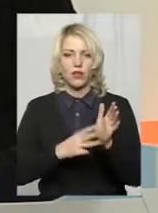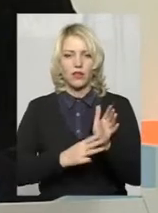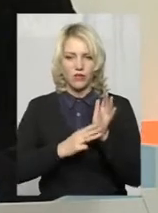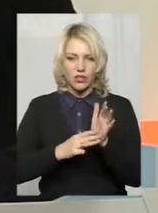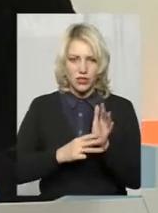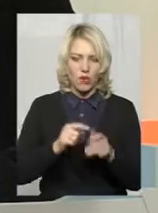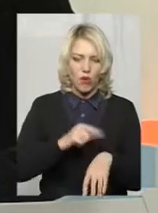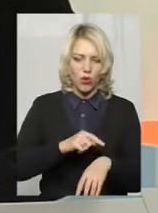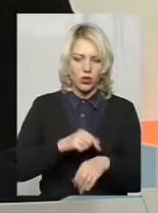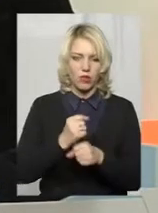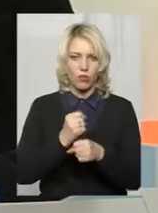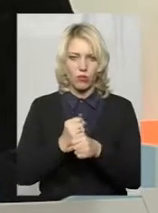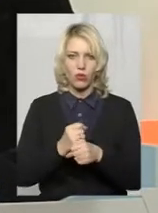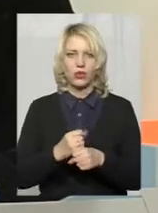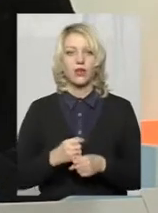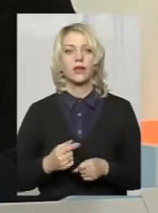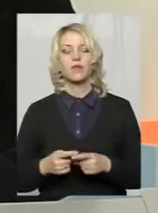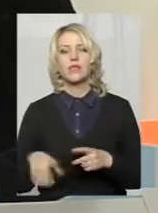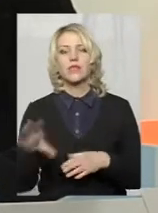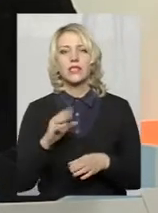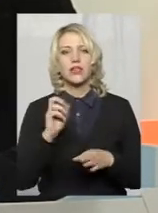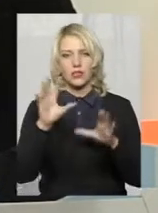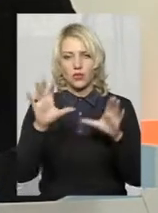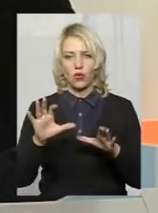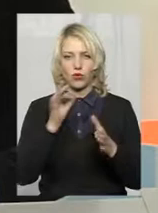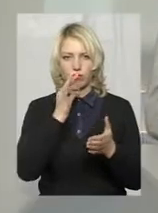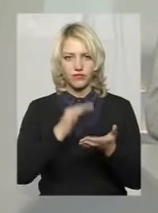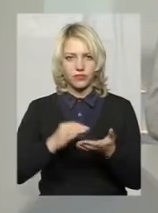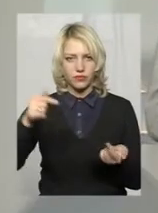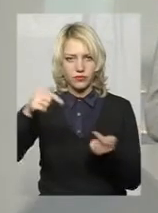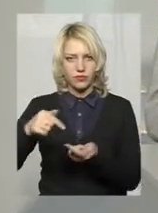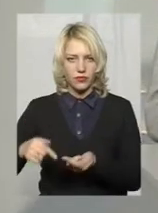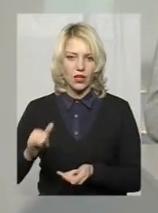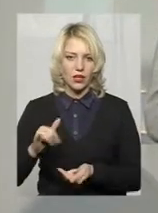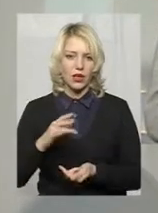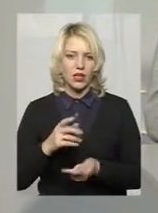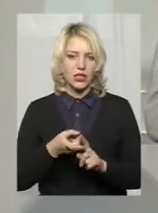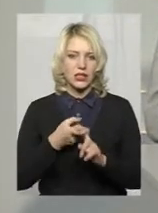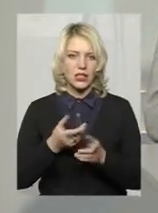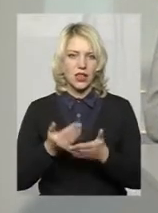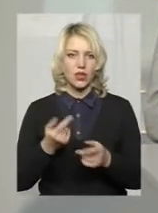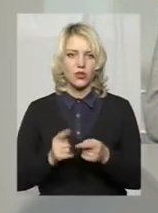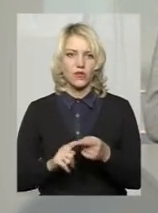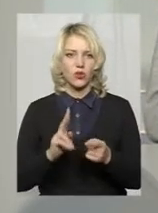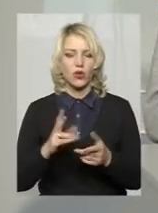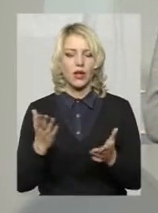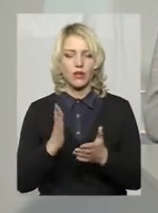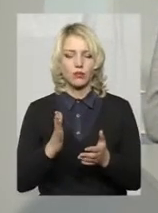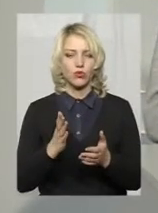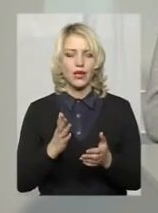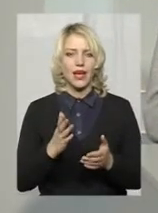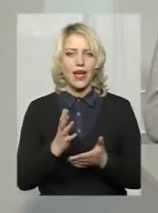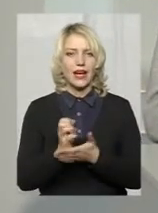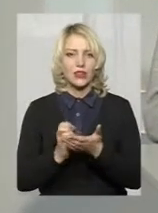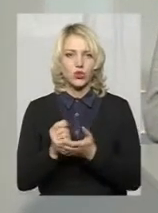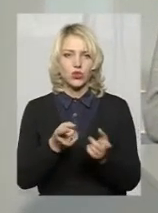процедура повністю прописана чинним законодавством. І залежить від того, які саме люди будуть, чи які ресурси залучаться, це залежить